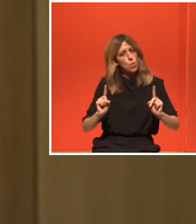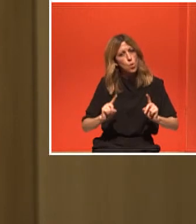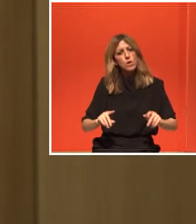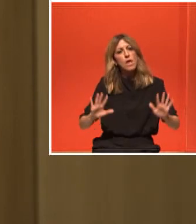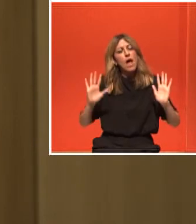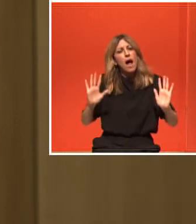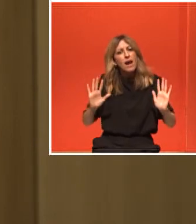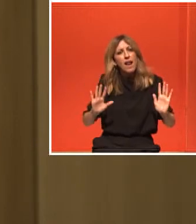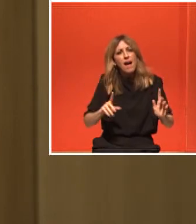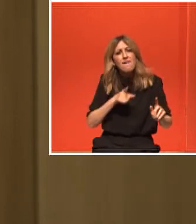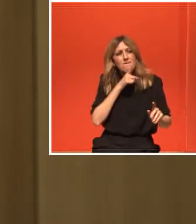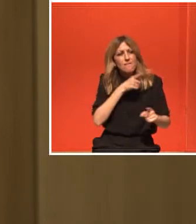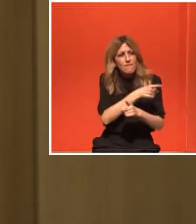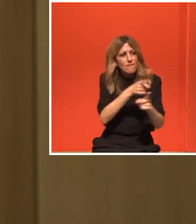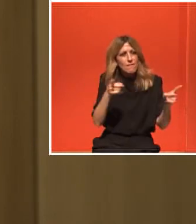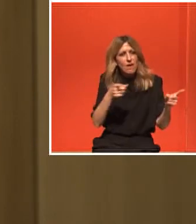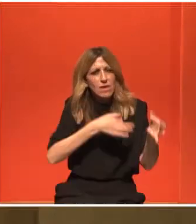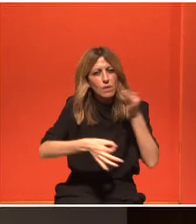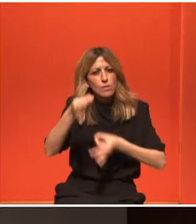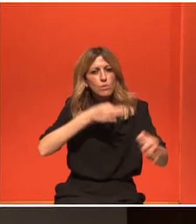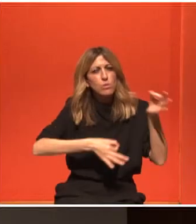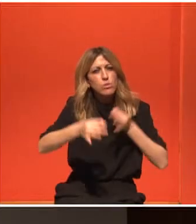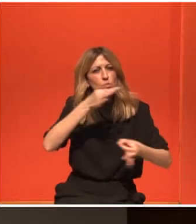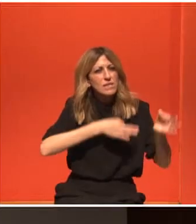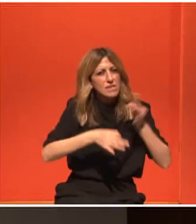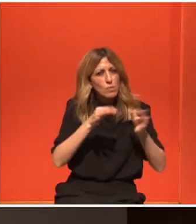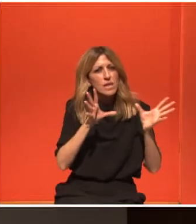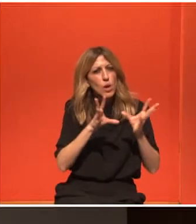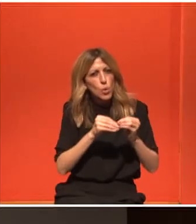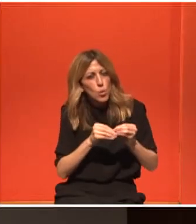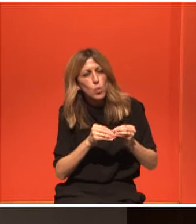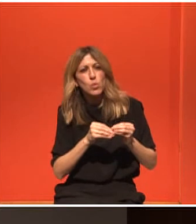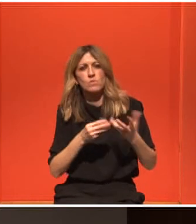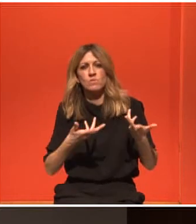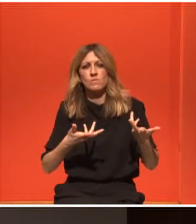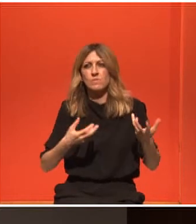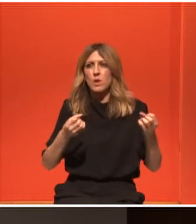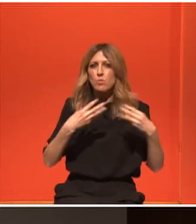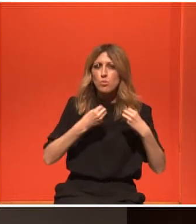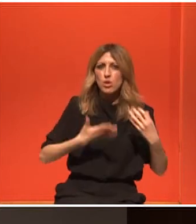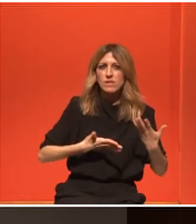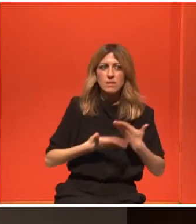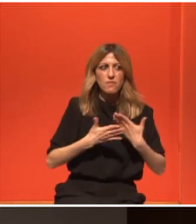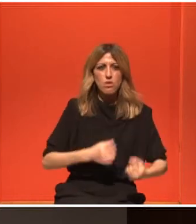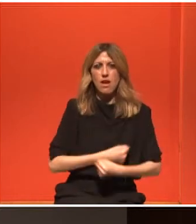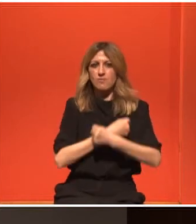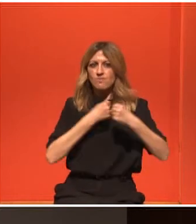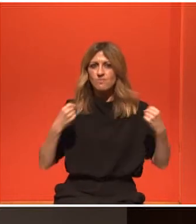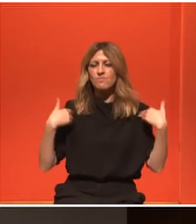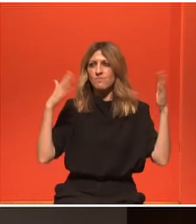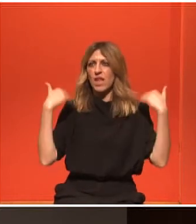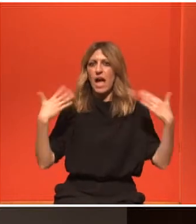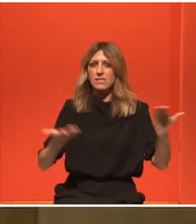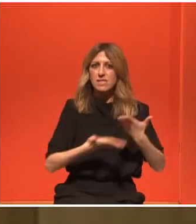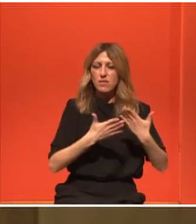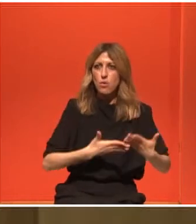περιπέτειάς σας, έχουν βιολογική βάση πια. Όλα αυτά που λέμε α, αισθάνθηκα ωραία μετά την προβόνηση, μετά την άσκηση. Να